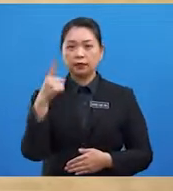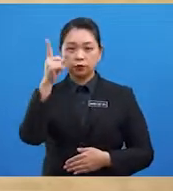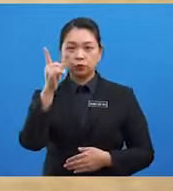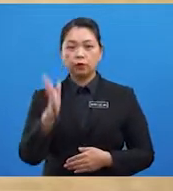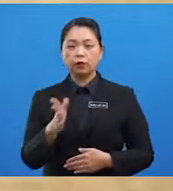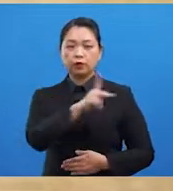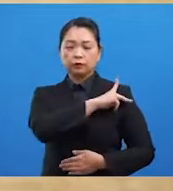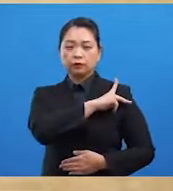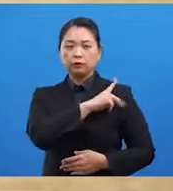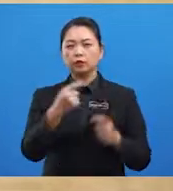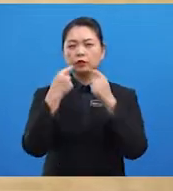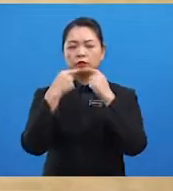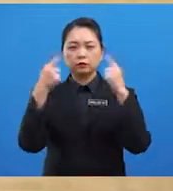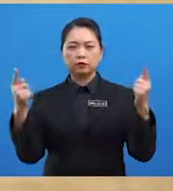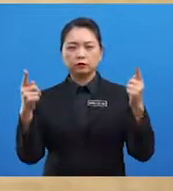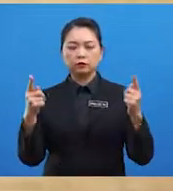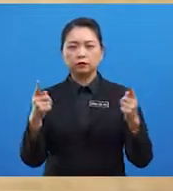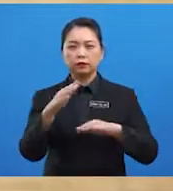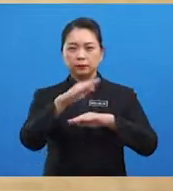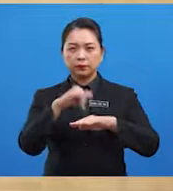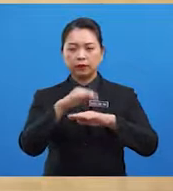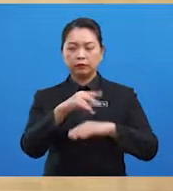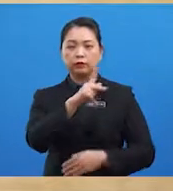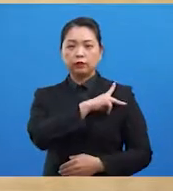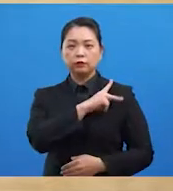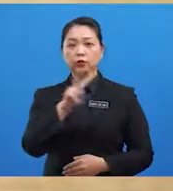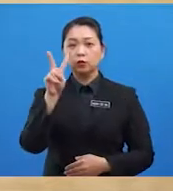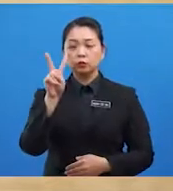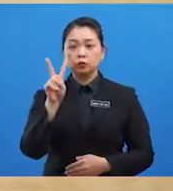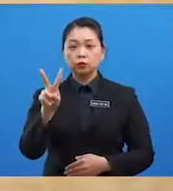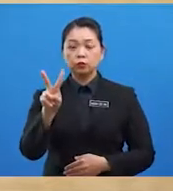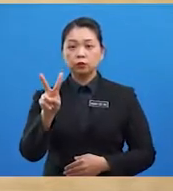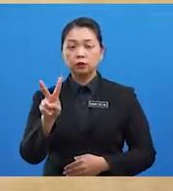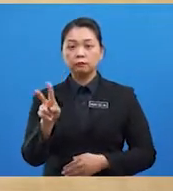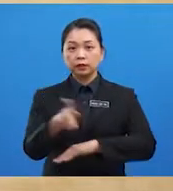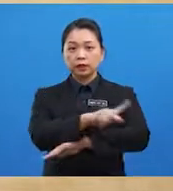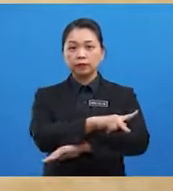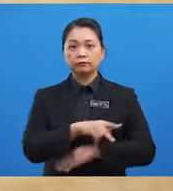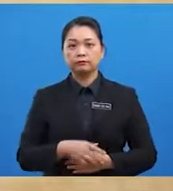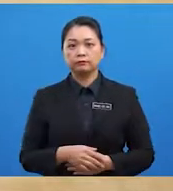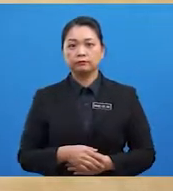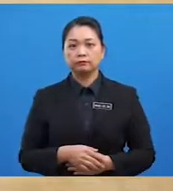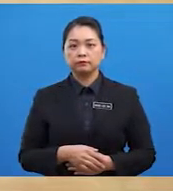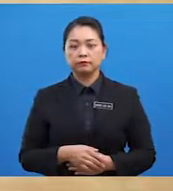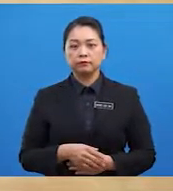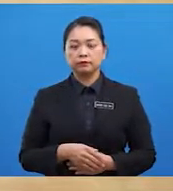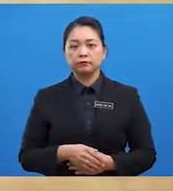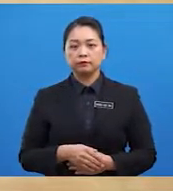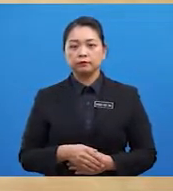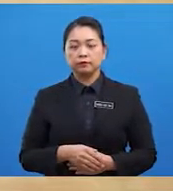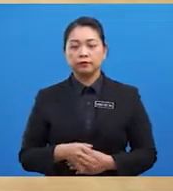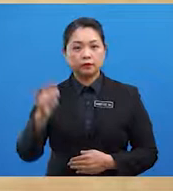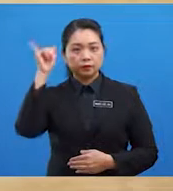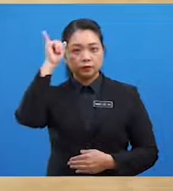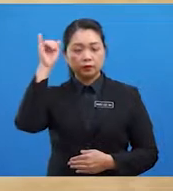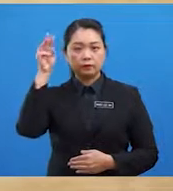laut yang terkenal dan digelar kapten dua pantai Dan yang kedua, Ibnu Majid merupakan